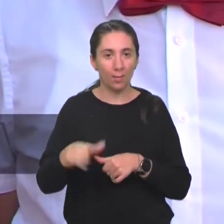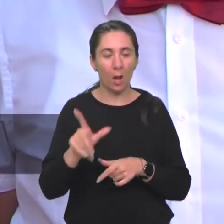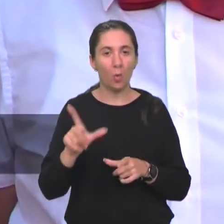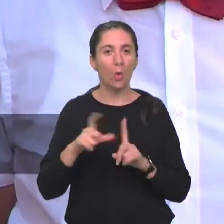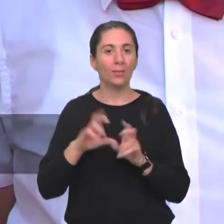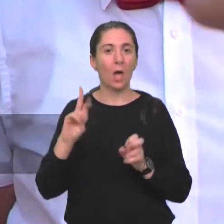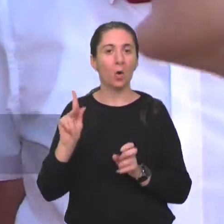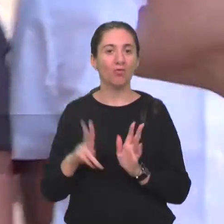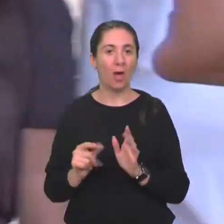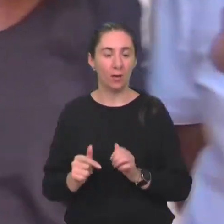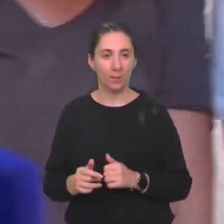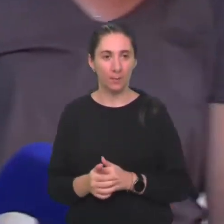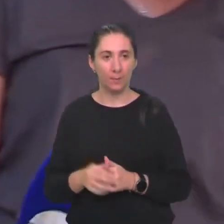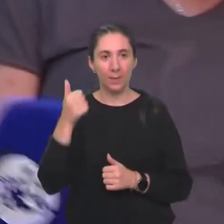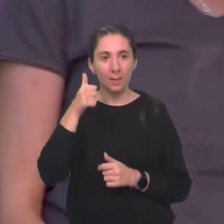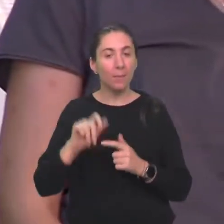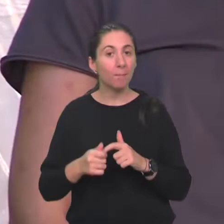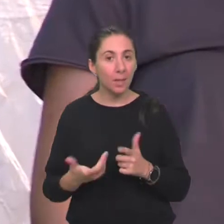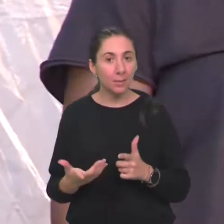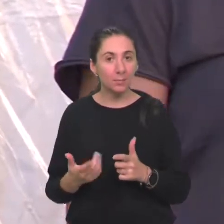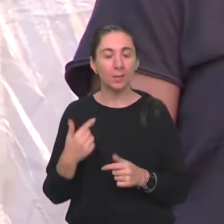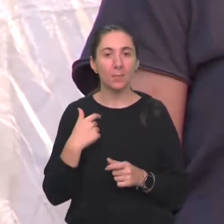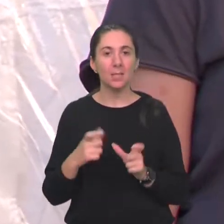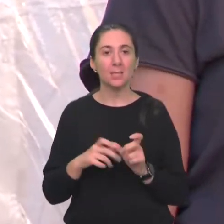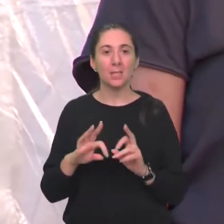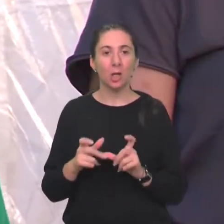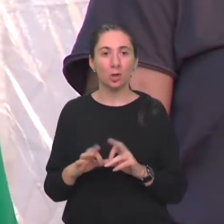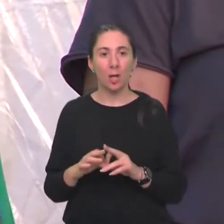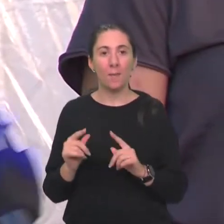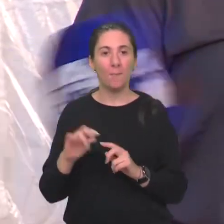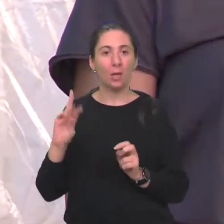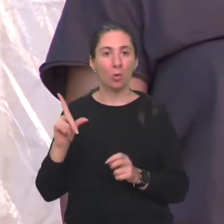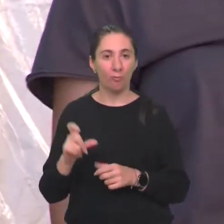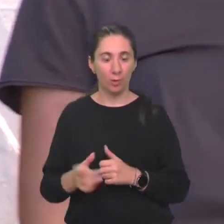Daruvaru. Ime prezime, ja sam Saža Petrović.